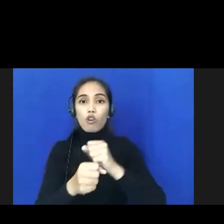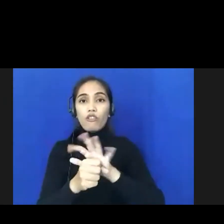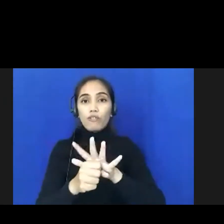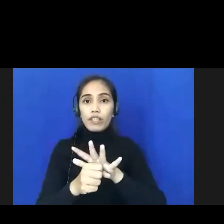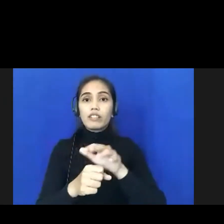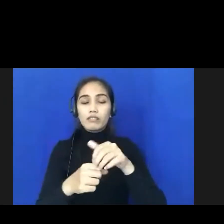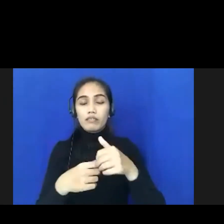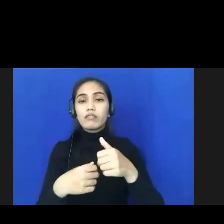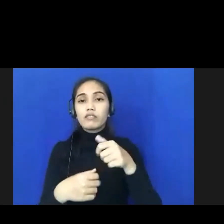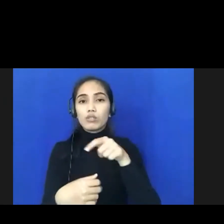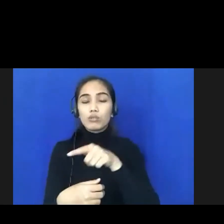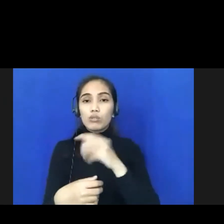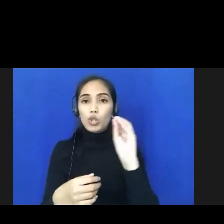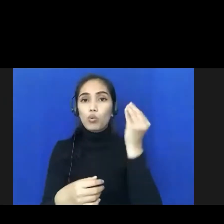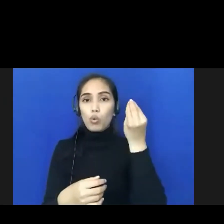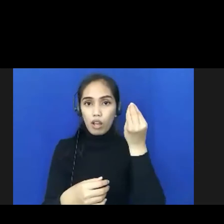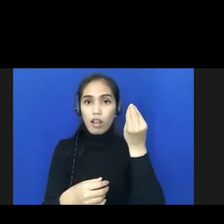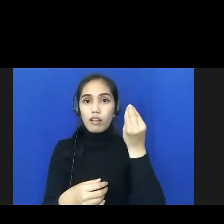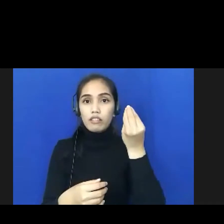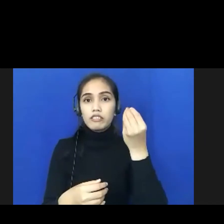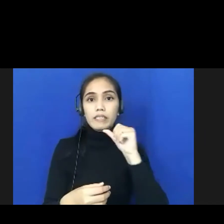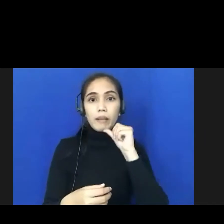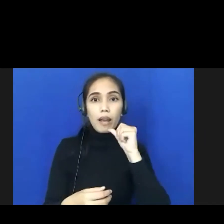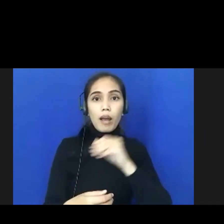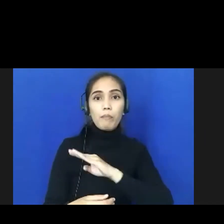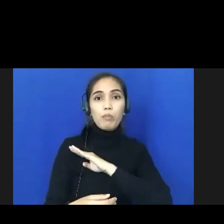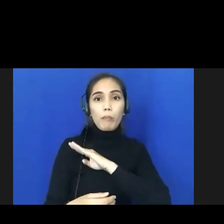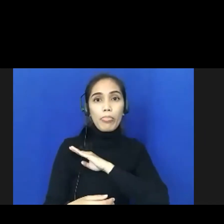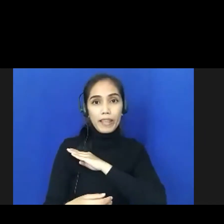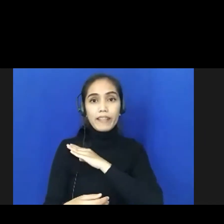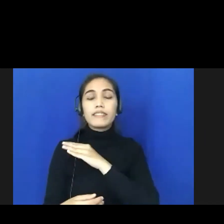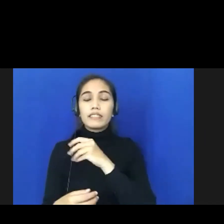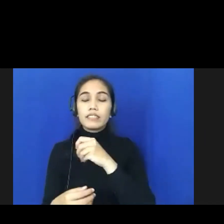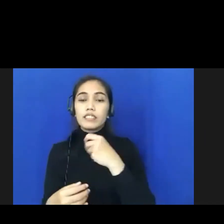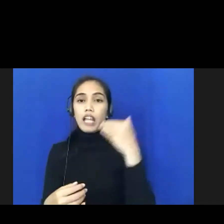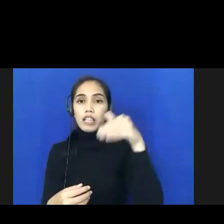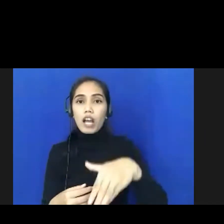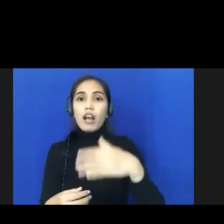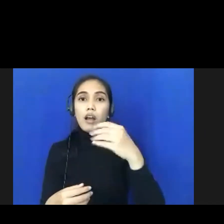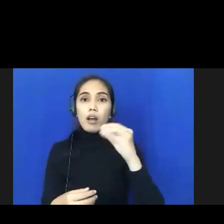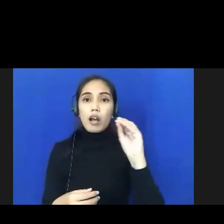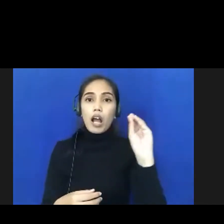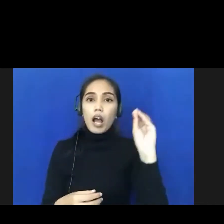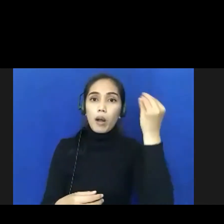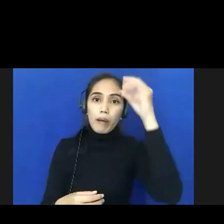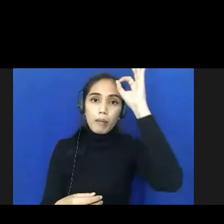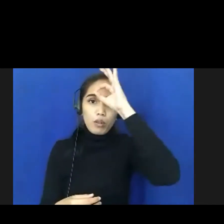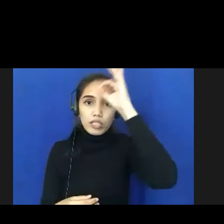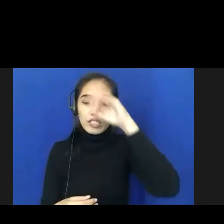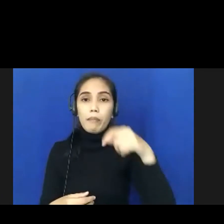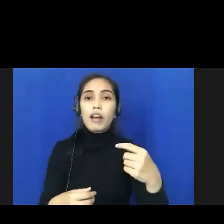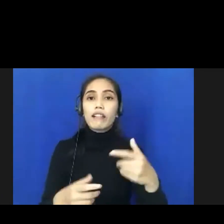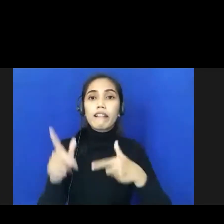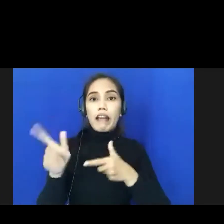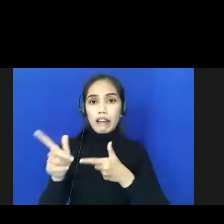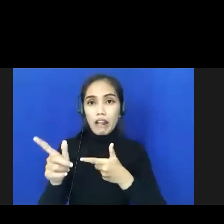oleh Bapak Bupati Selaku Ketua Satgas, yang dihadiri oleh Bapak Kapol, Kapores, Bapak Dandim, dan seluruh korpor